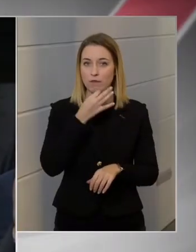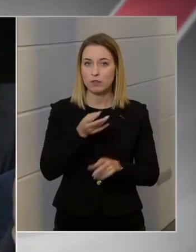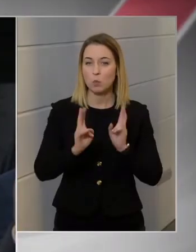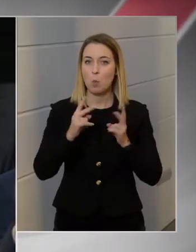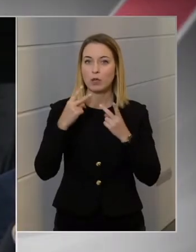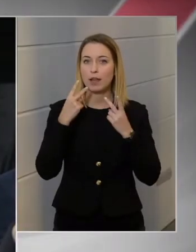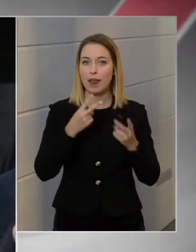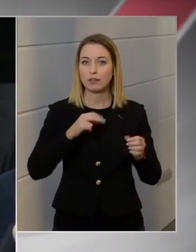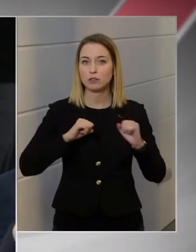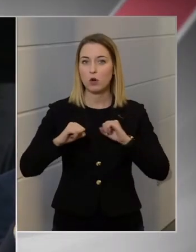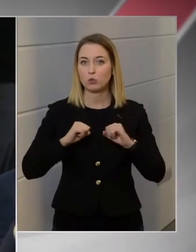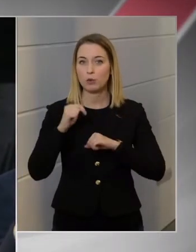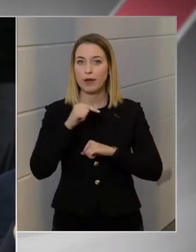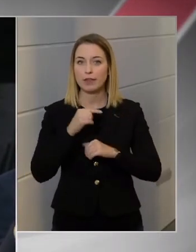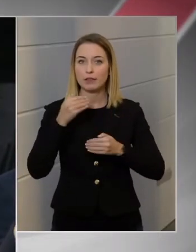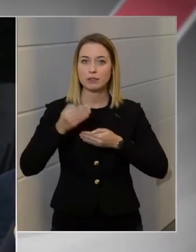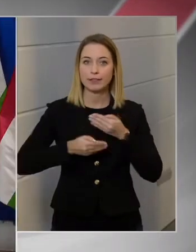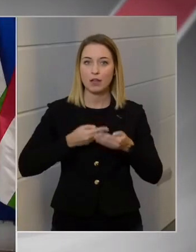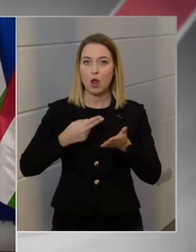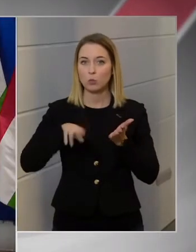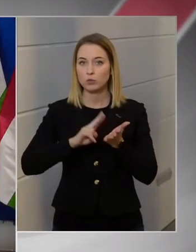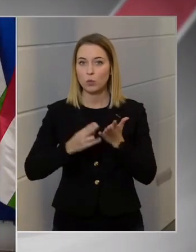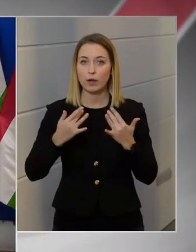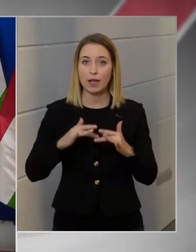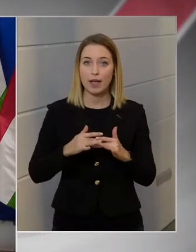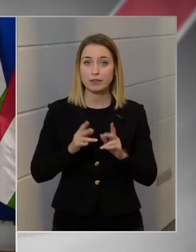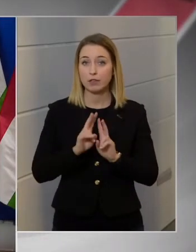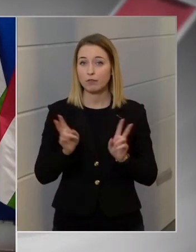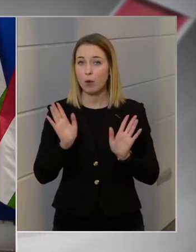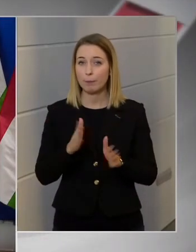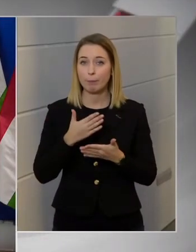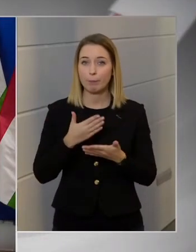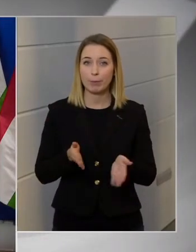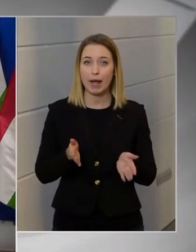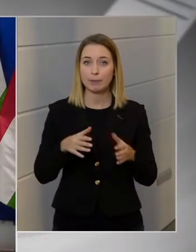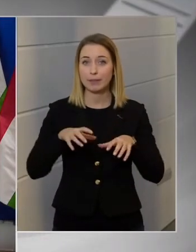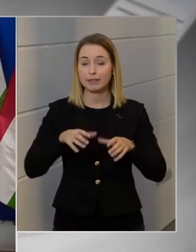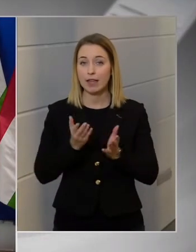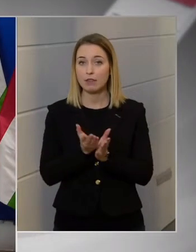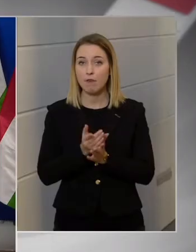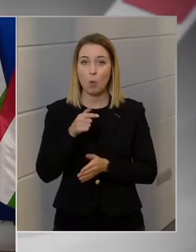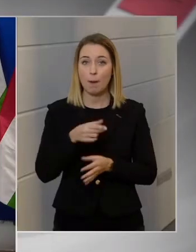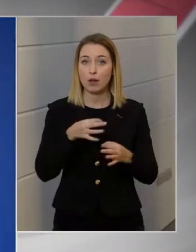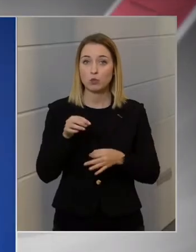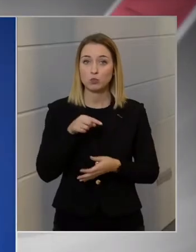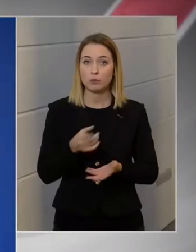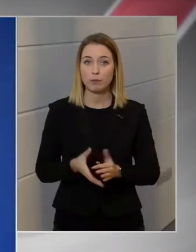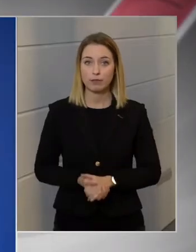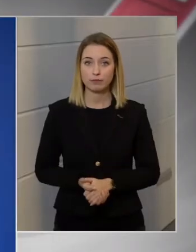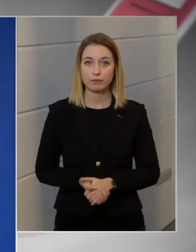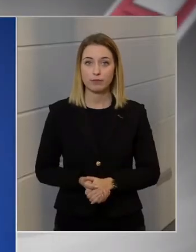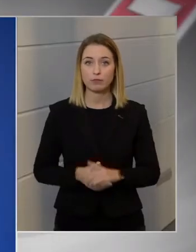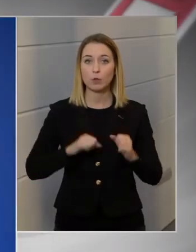hogy látja a kormány ezt, aki alakult jogi helyzetet, van-e egyáltalán bármilyen tennivaló ebben az ügyben?